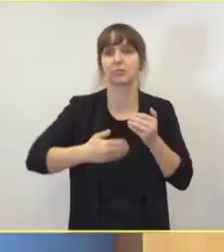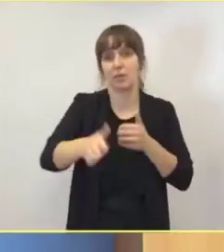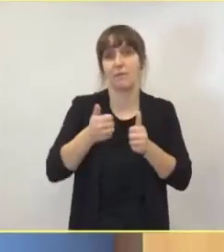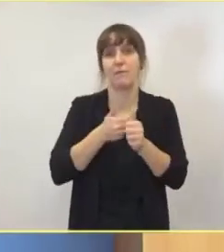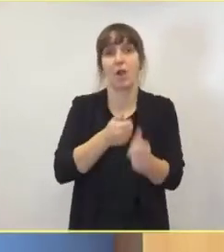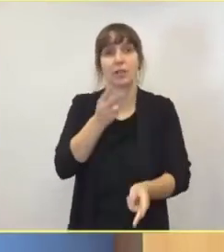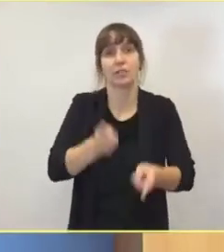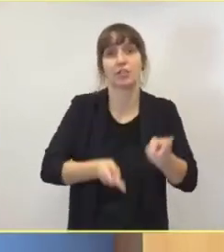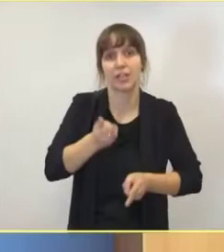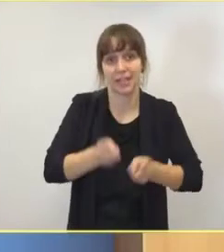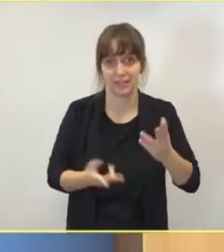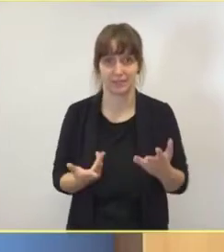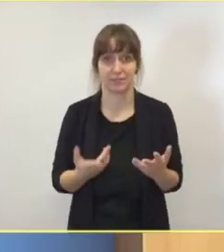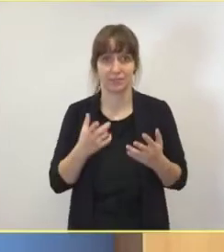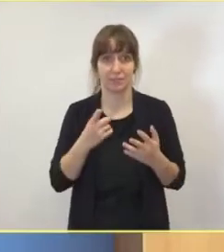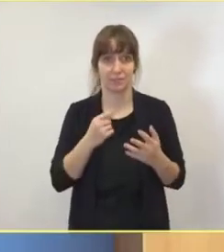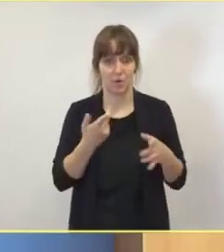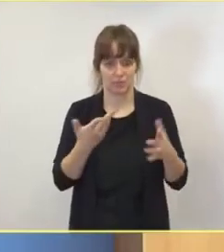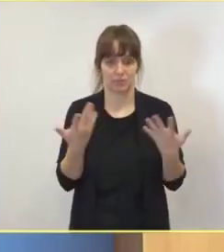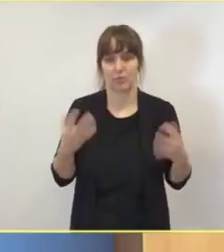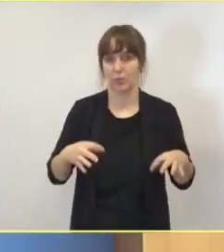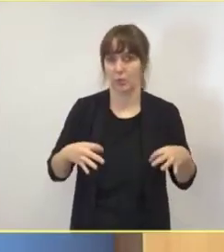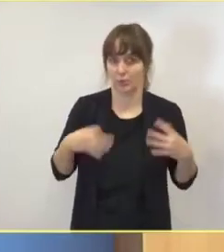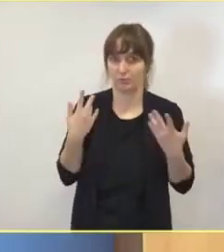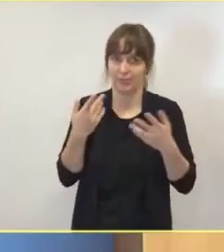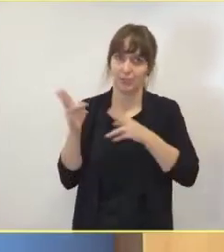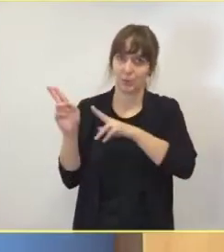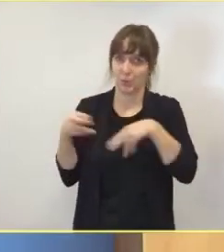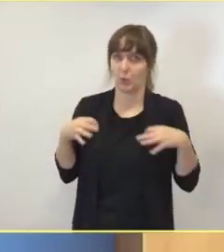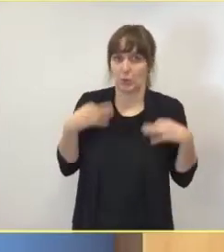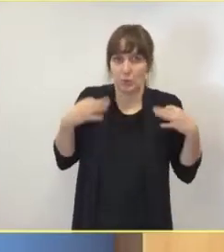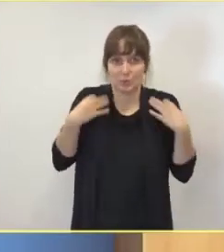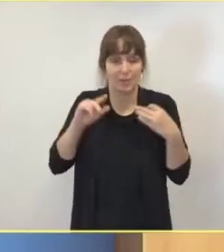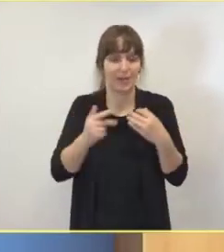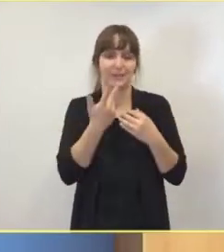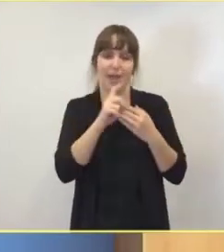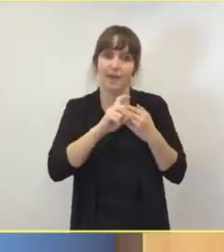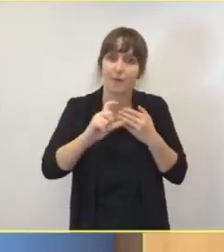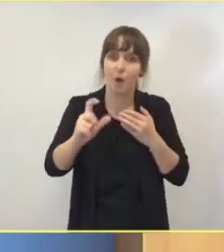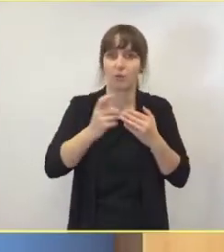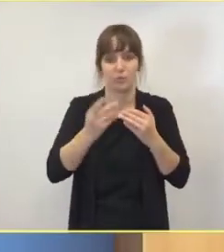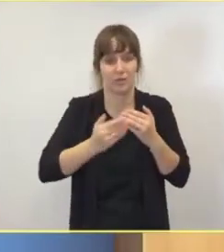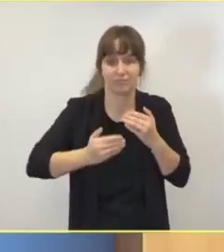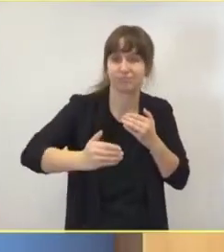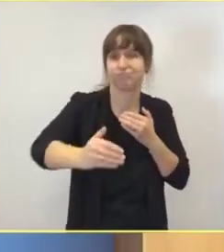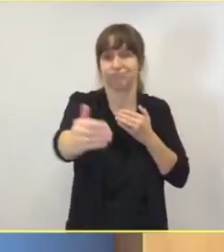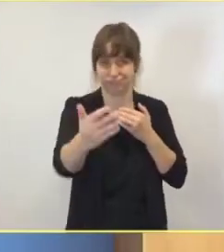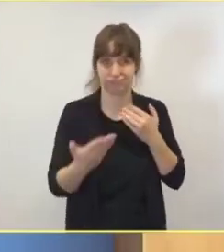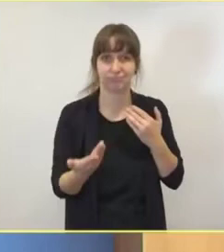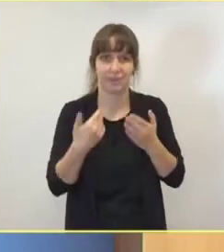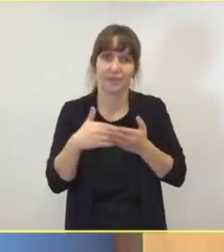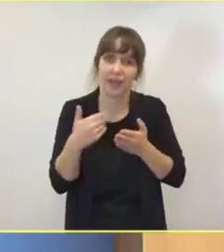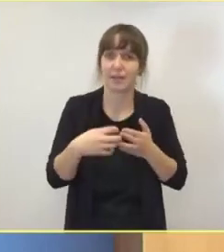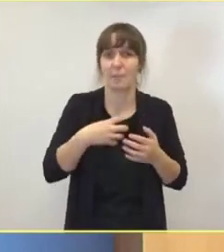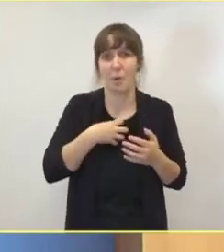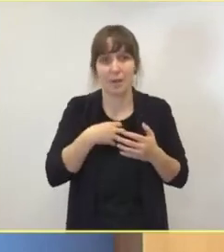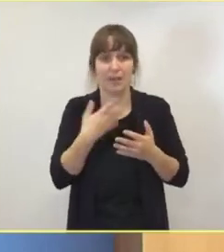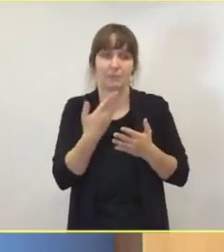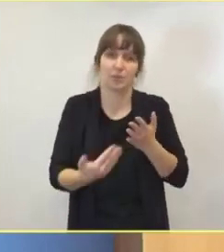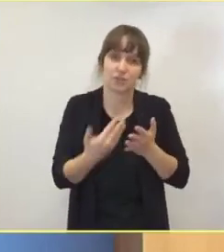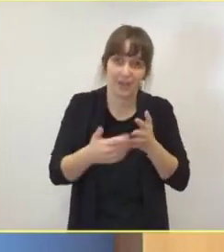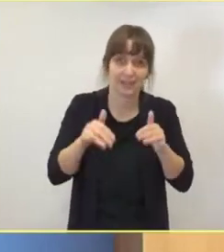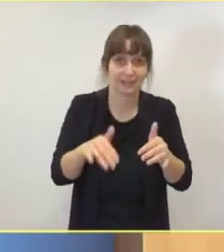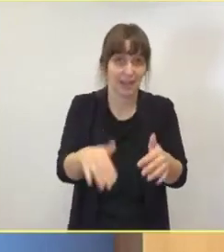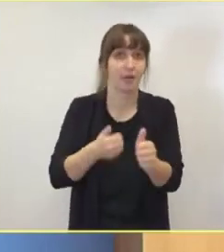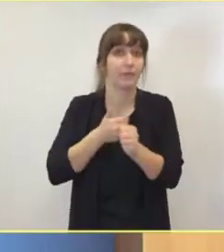drei Wochen und länger per Definition im Haben. Damit sind es Long-Covid-Patienten. Und diese Folgeschäden